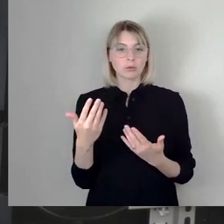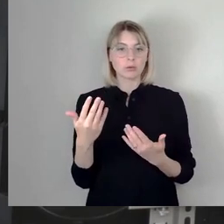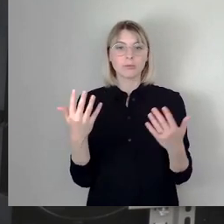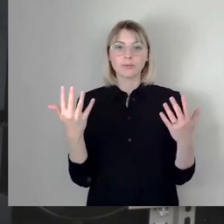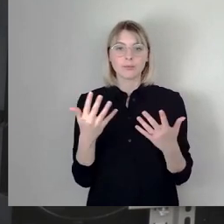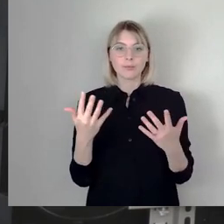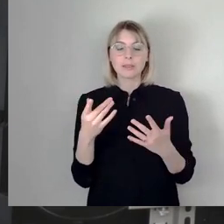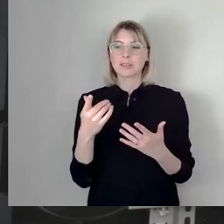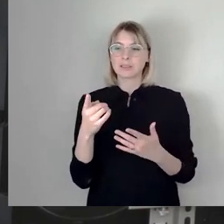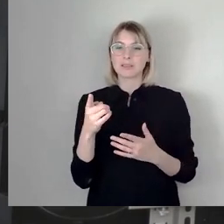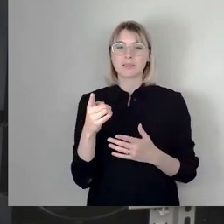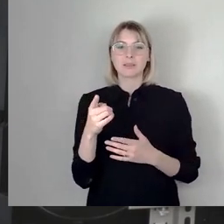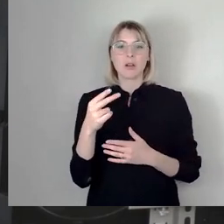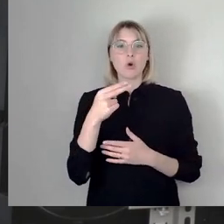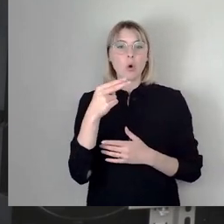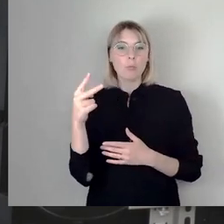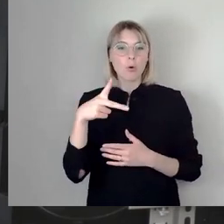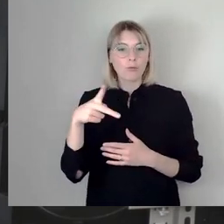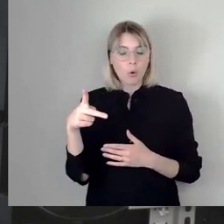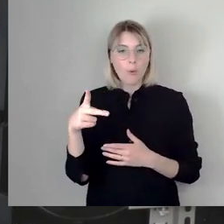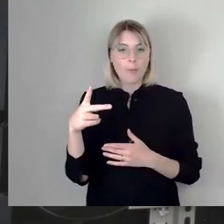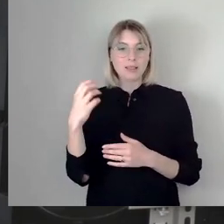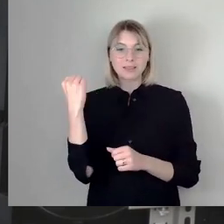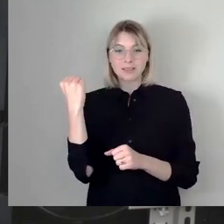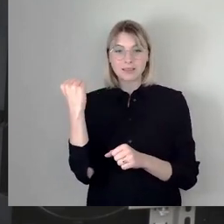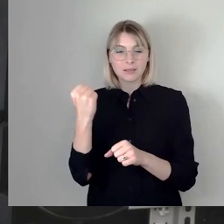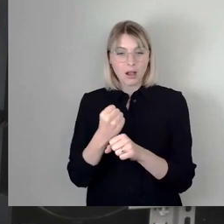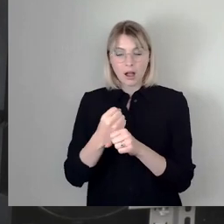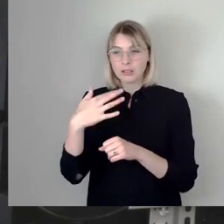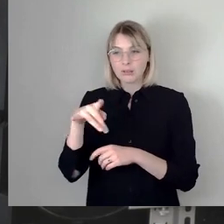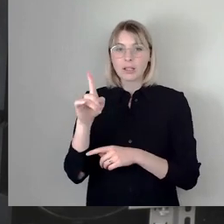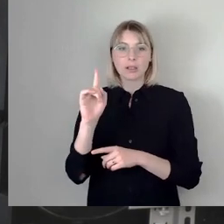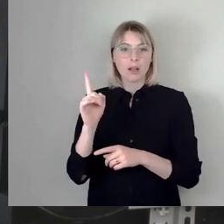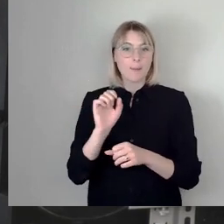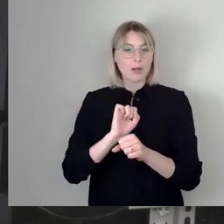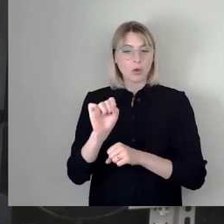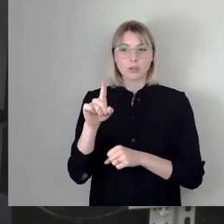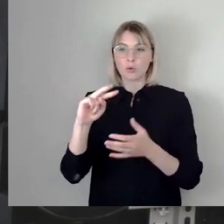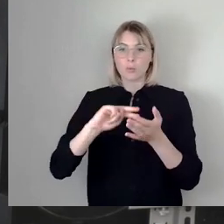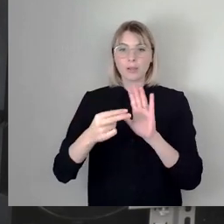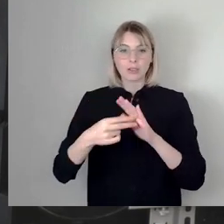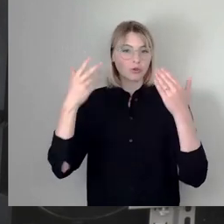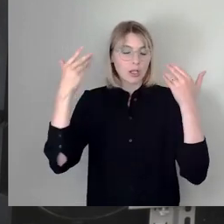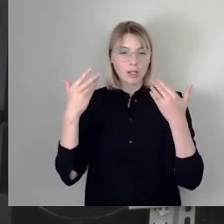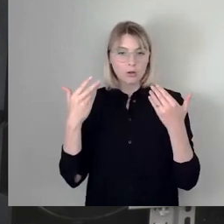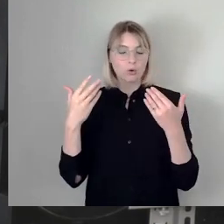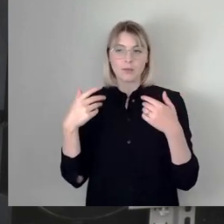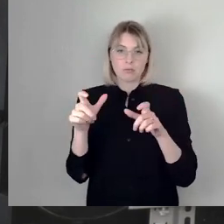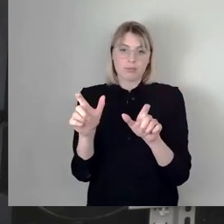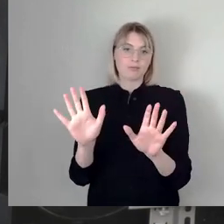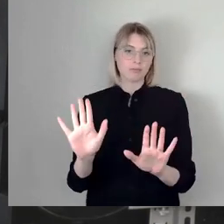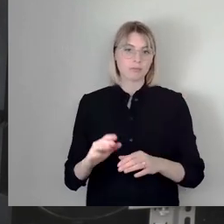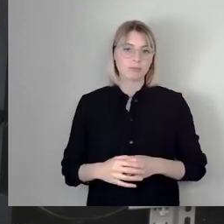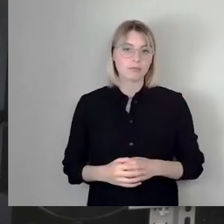als homophobe Tat. Aber die Schwulendebatte habe den Blick auf die politischen Hintergründe komplett verstellt. Auch das